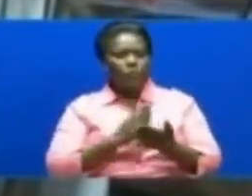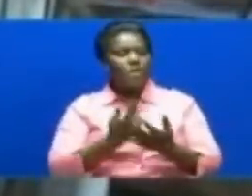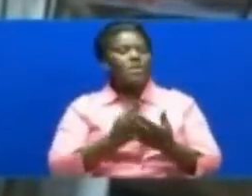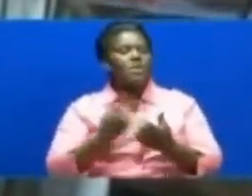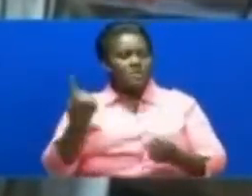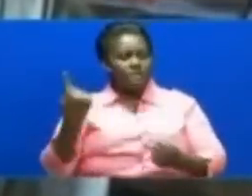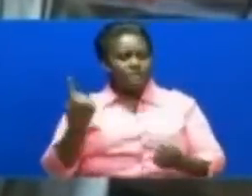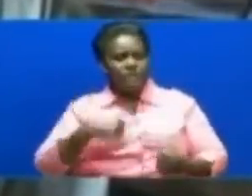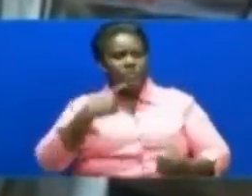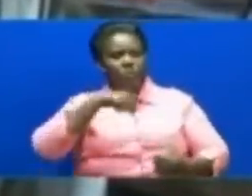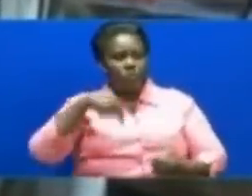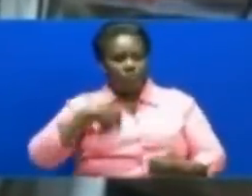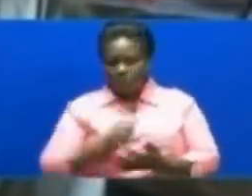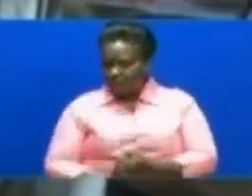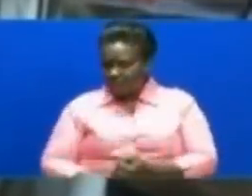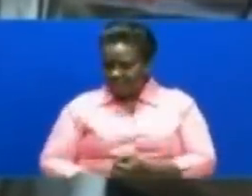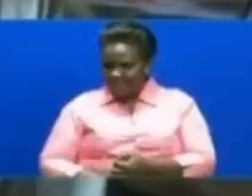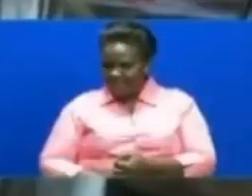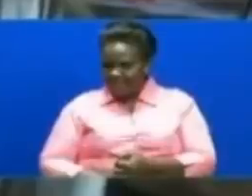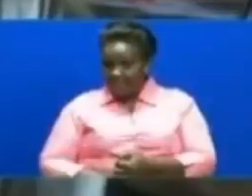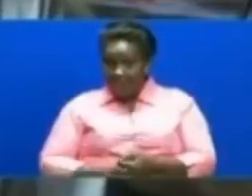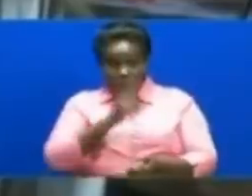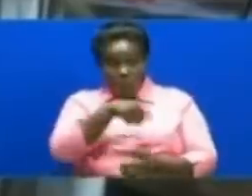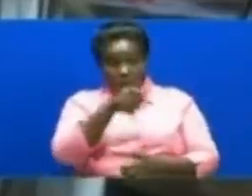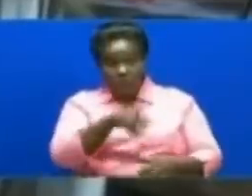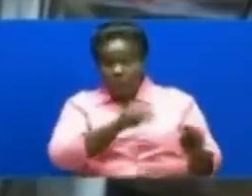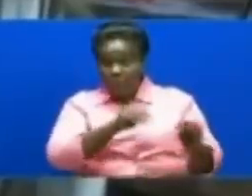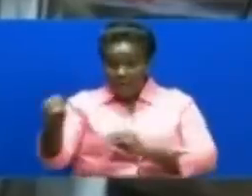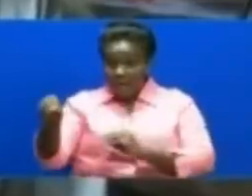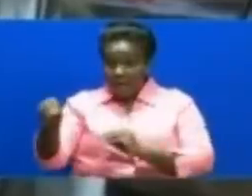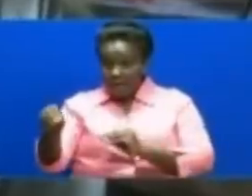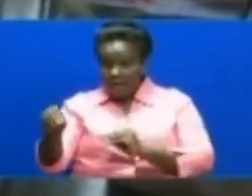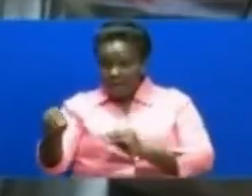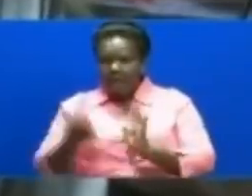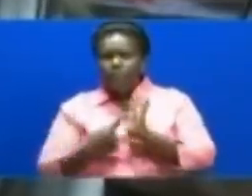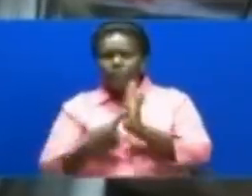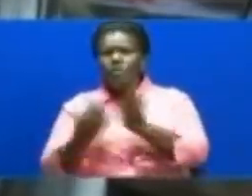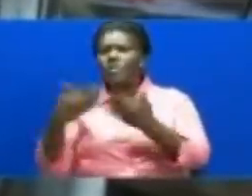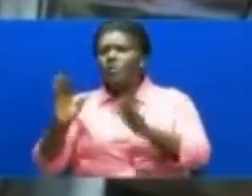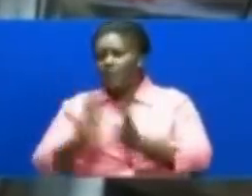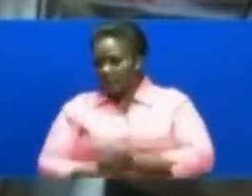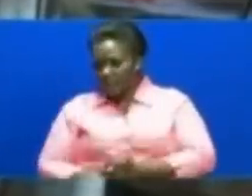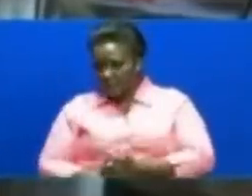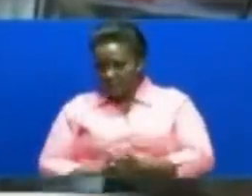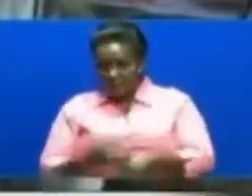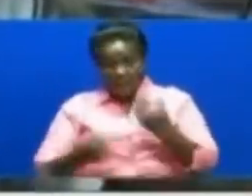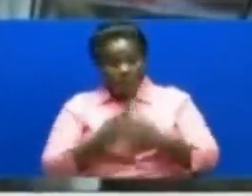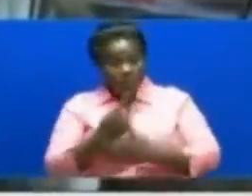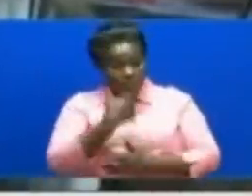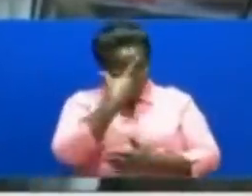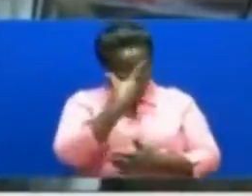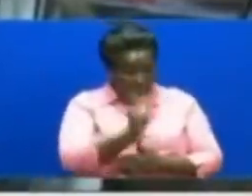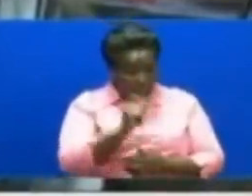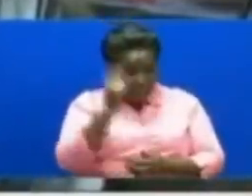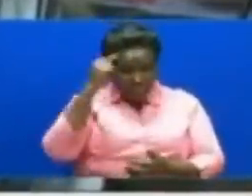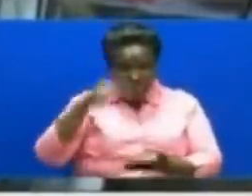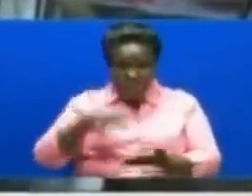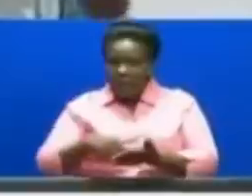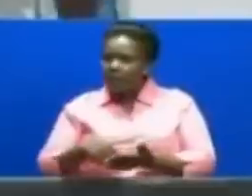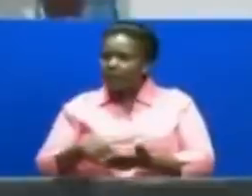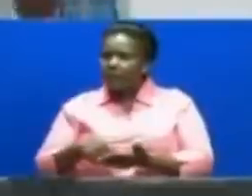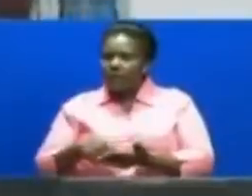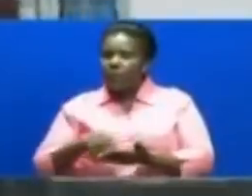Ilionyesha hawawezi kurudi au kwa minio Hata tungewamini cha lemma Wange shindo kwenye majority wars